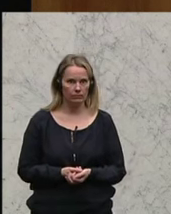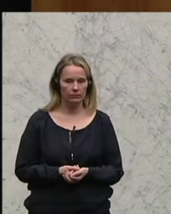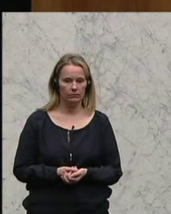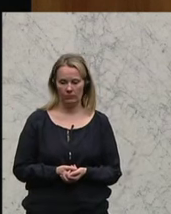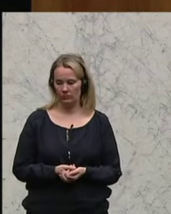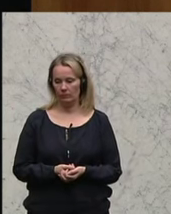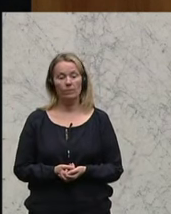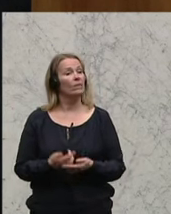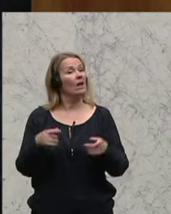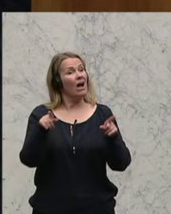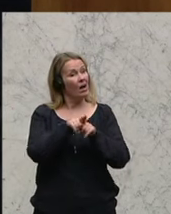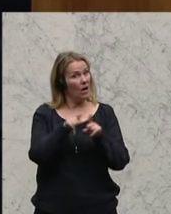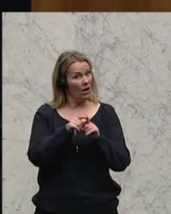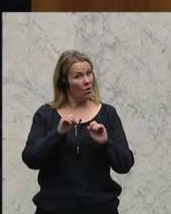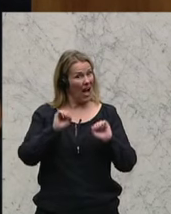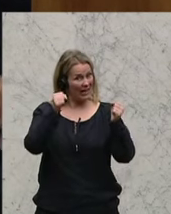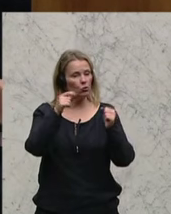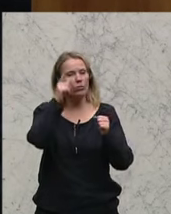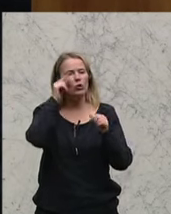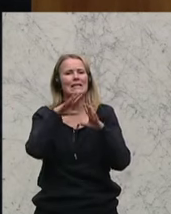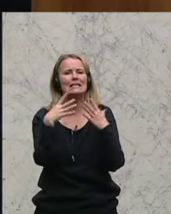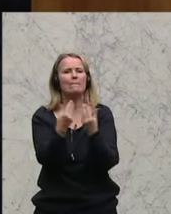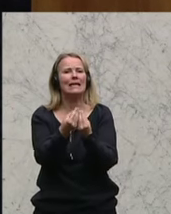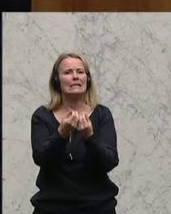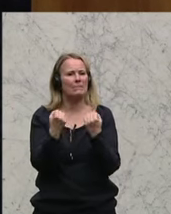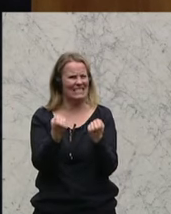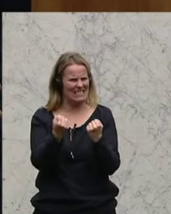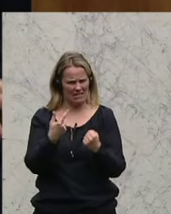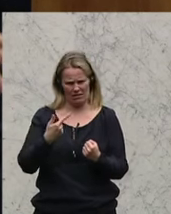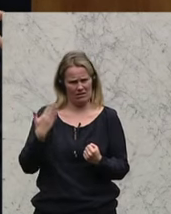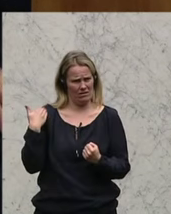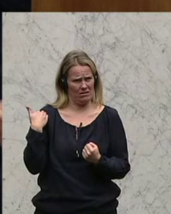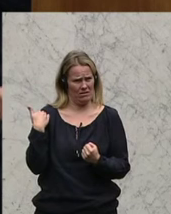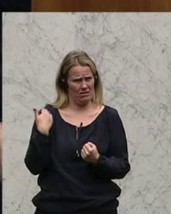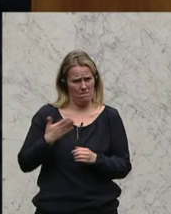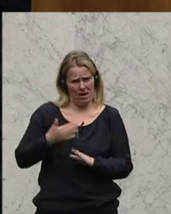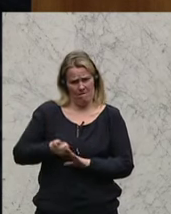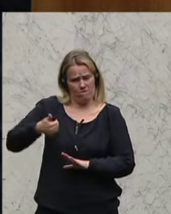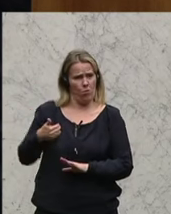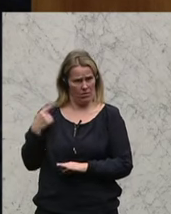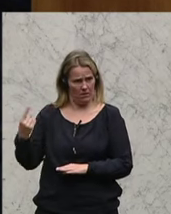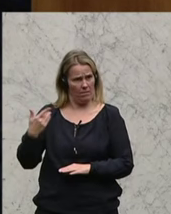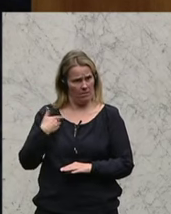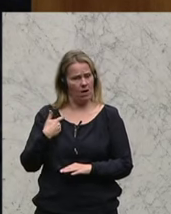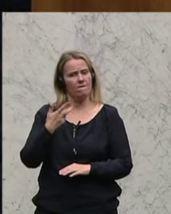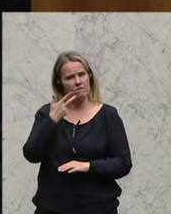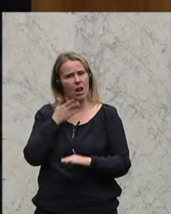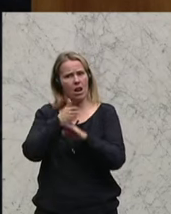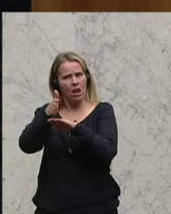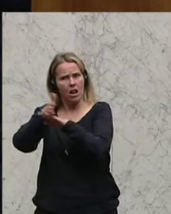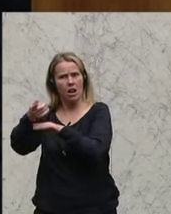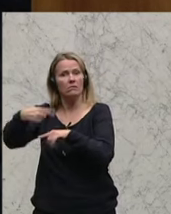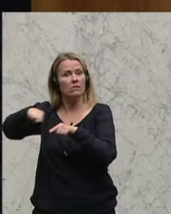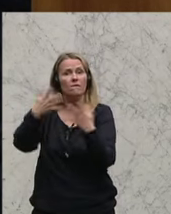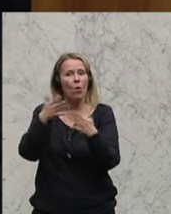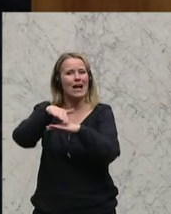wollen wir aber mit der Aktion gemeinsam sicher, die meine Vorgängerin gestartet hat, ganz dezidiert hinausgehen in die Gemeinden. Es ist ganz